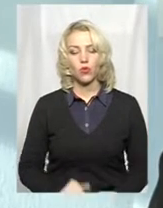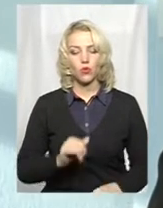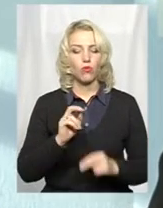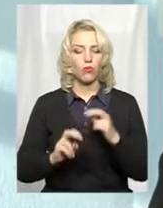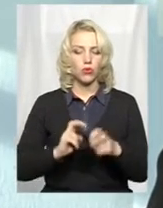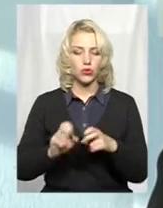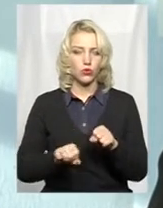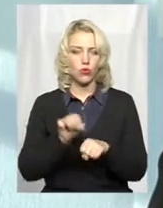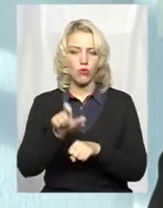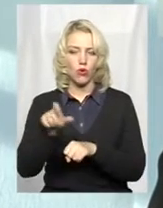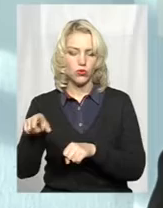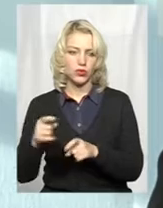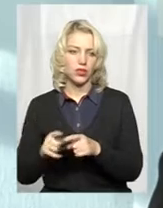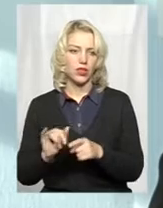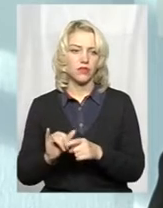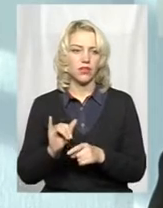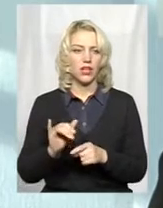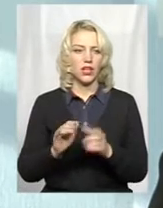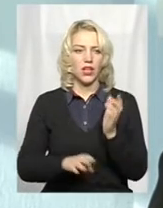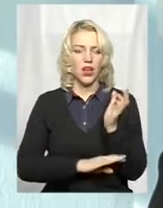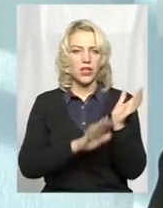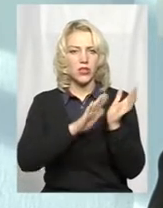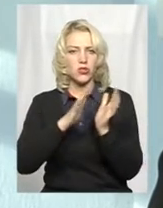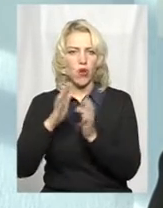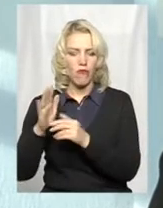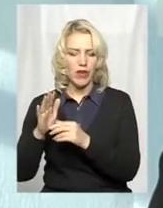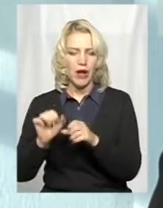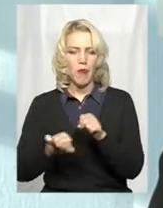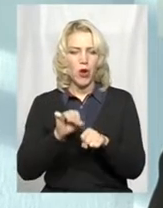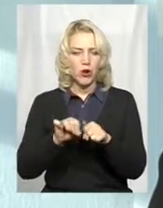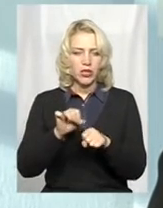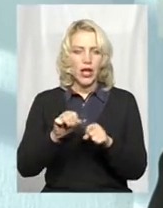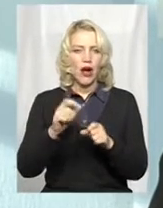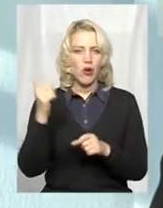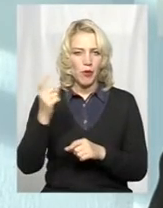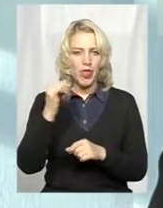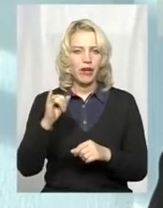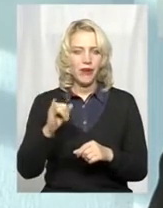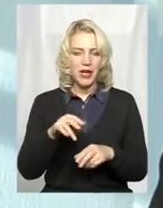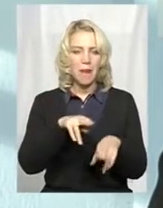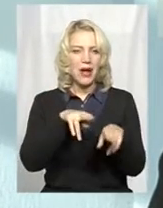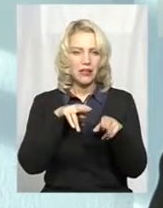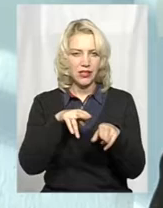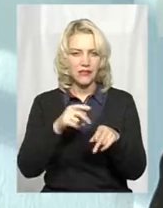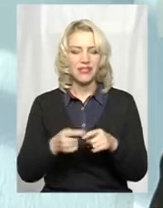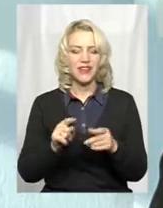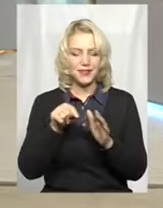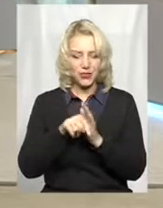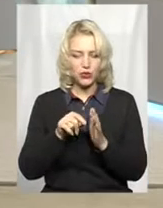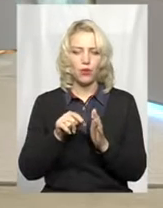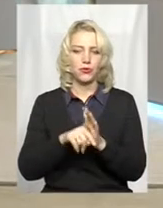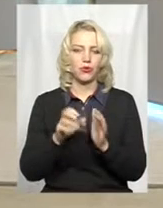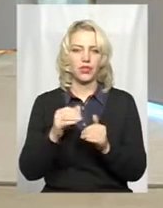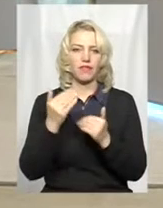порушників, як порушень лісового господарства, так і мисливського. Тобто вже і